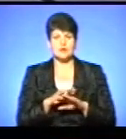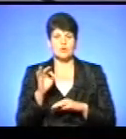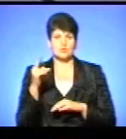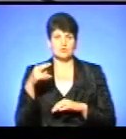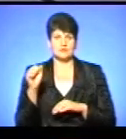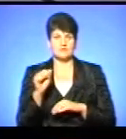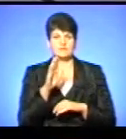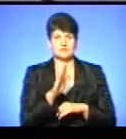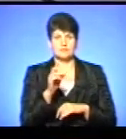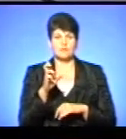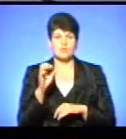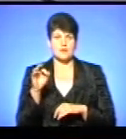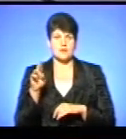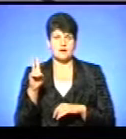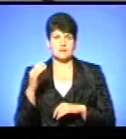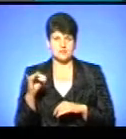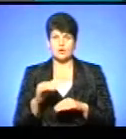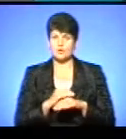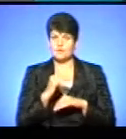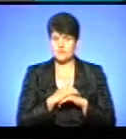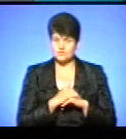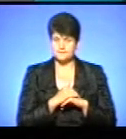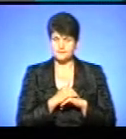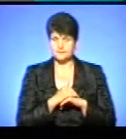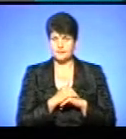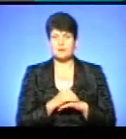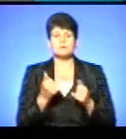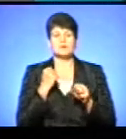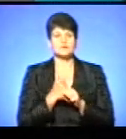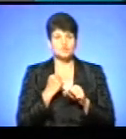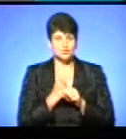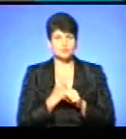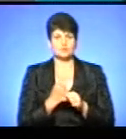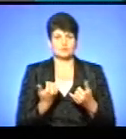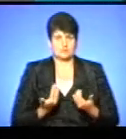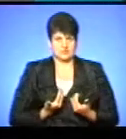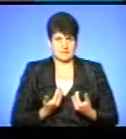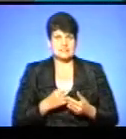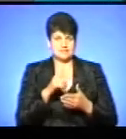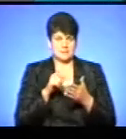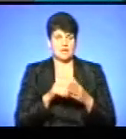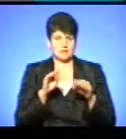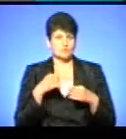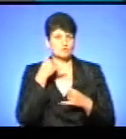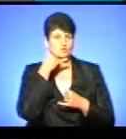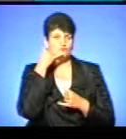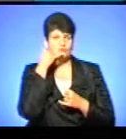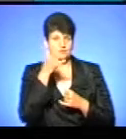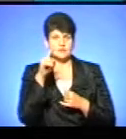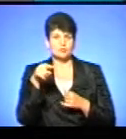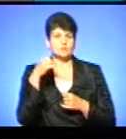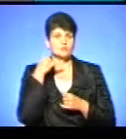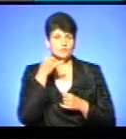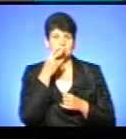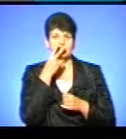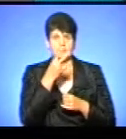адміністрації Вадим Боярський. Добрий вечір. Добрий вечір. Ми працюємо наживо, отож запитання можете поставити, подзвонивши за номером телефону,